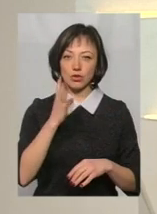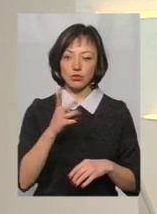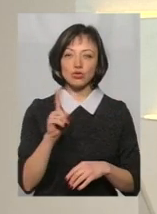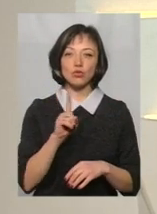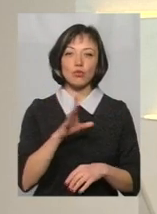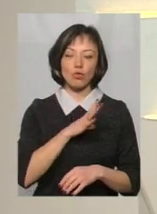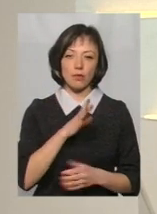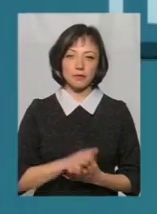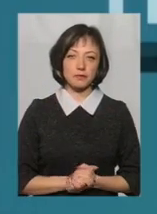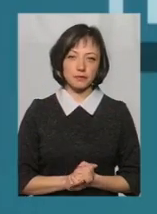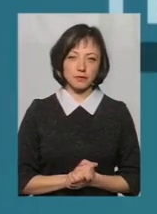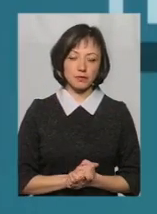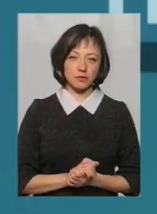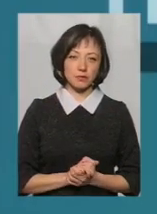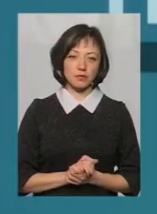що воно було.